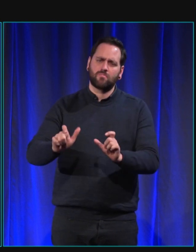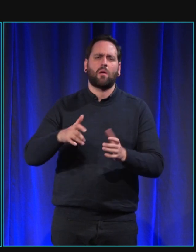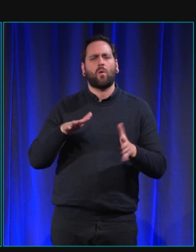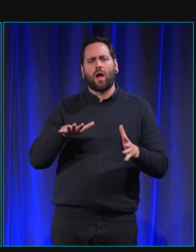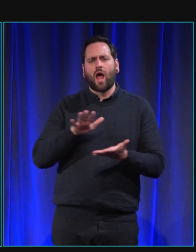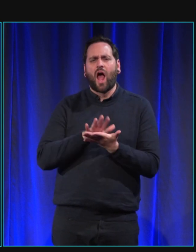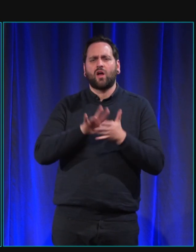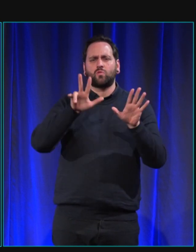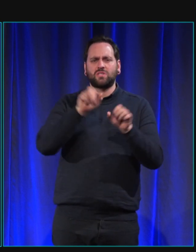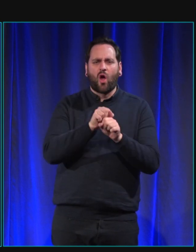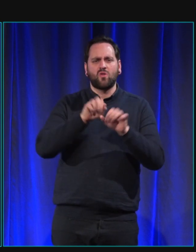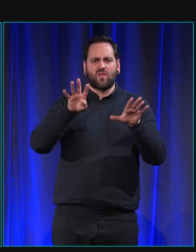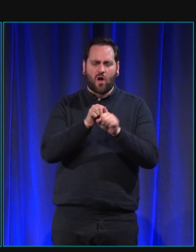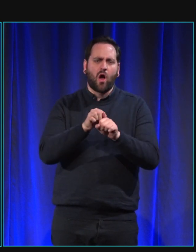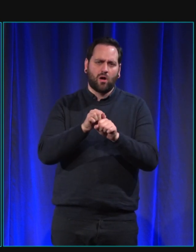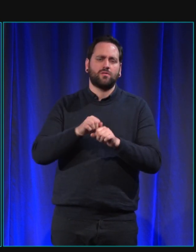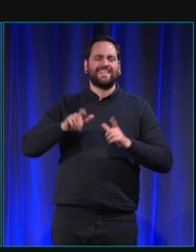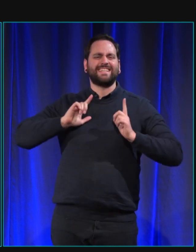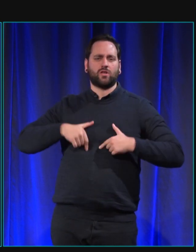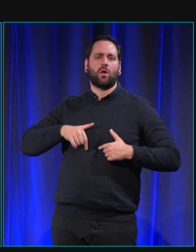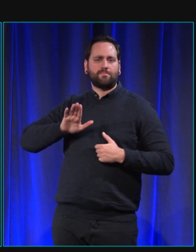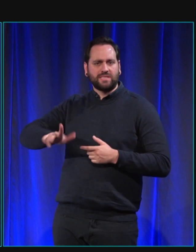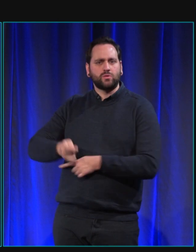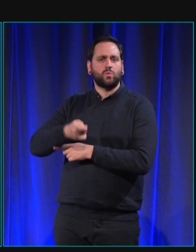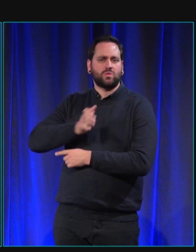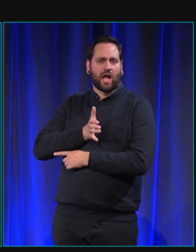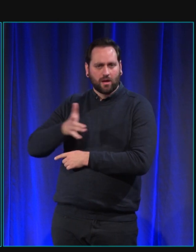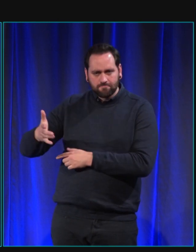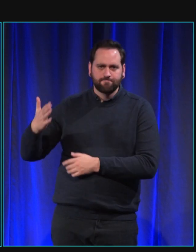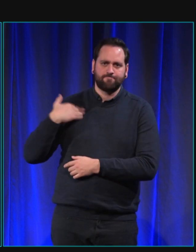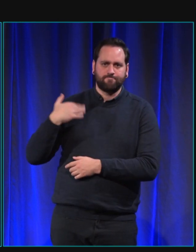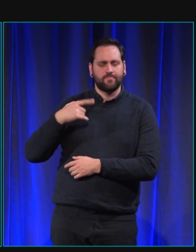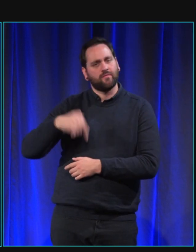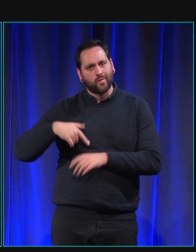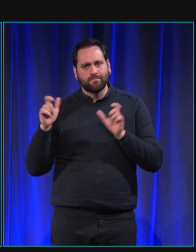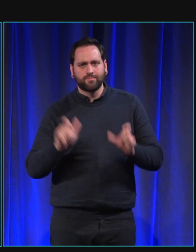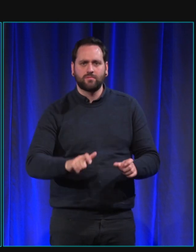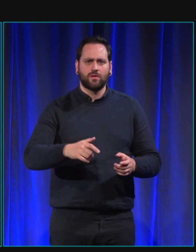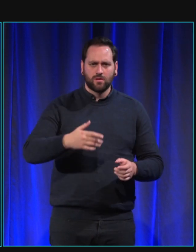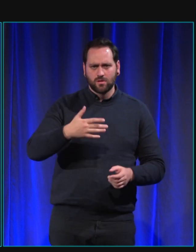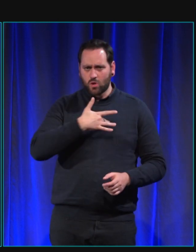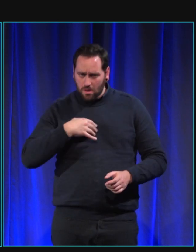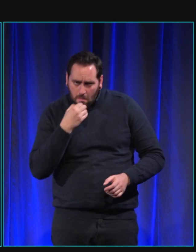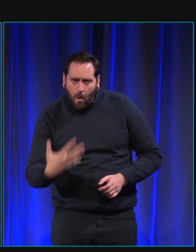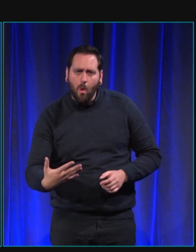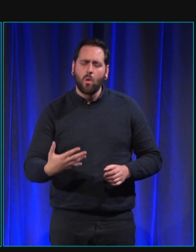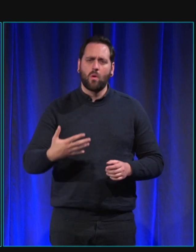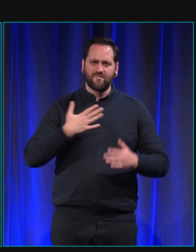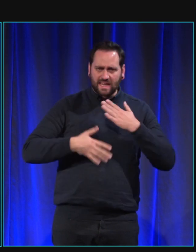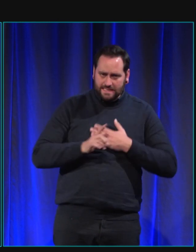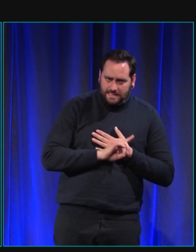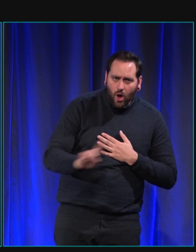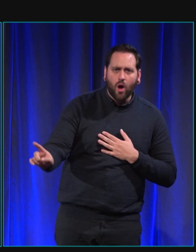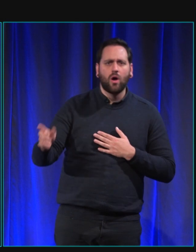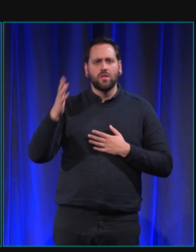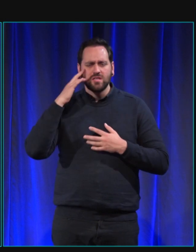pour voir si il est toujours en bonne santé, s'il ne fatigue pas, s'il n pas de soucis d'arthrose parce qu'ils ne sont pas à l'abri